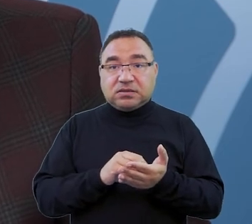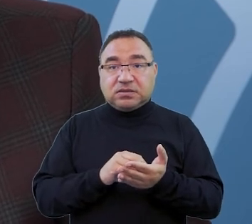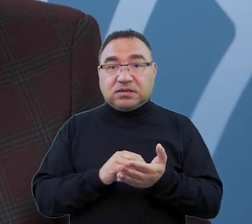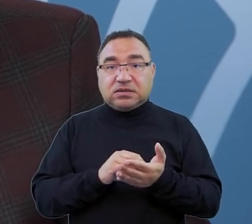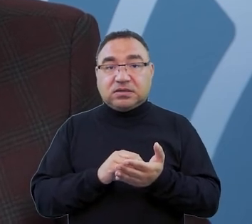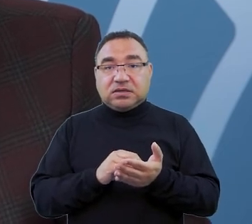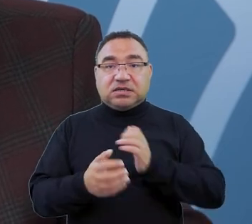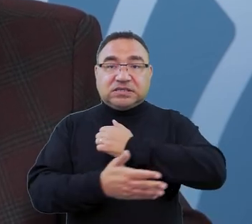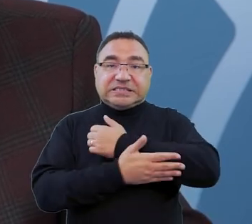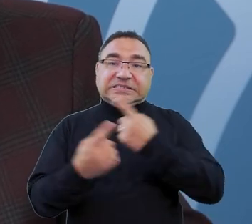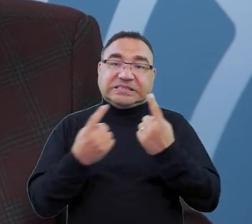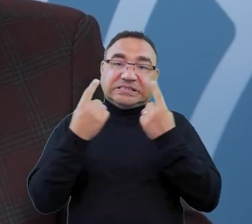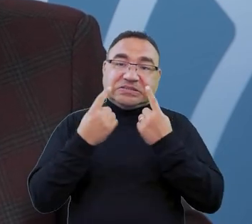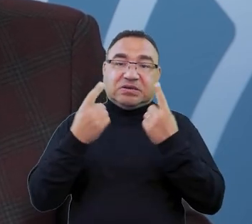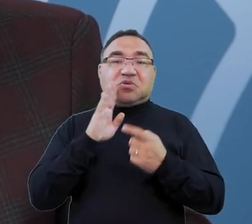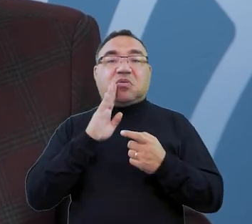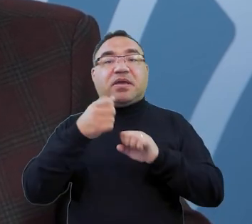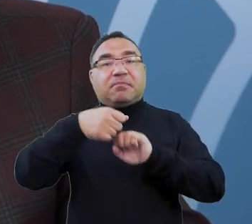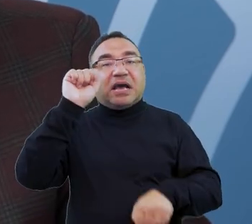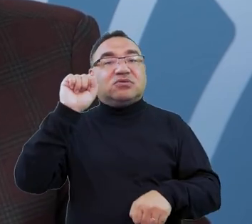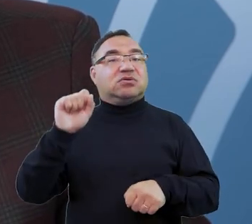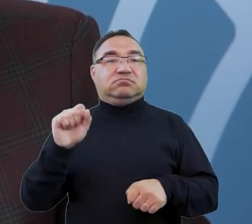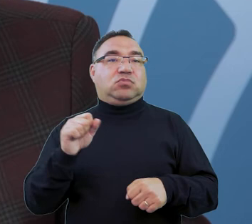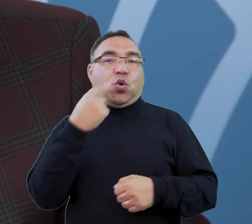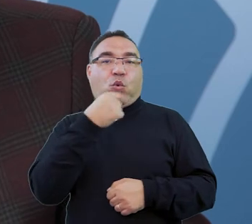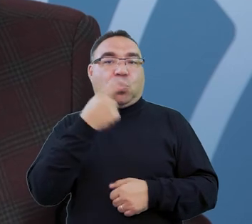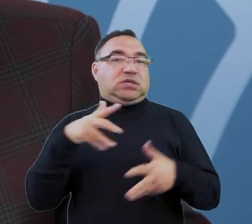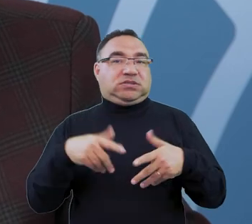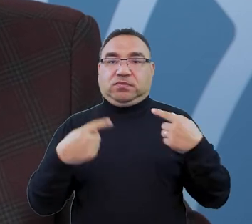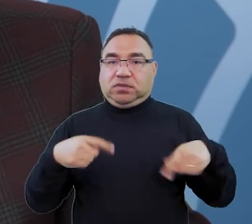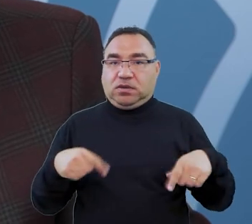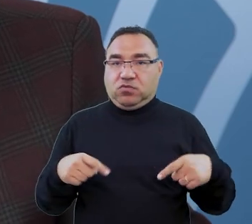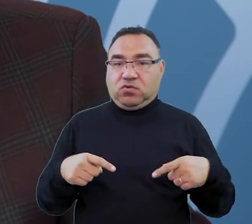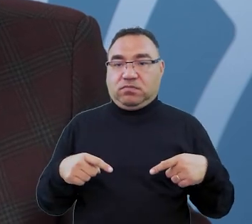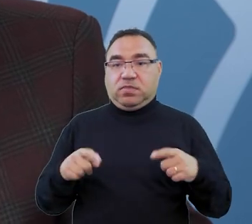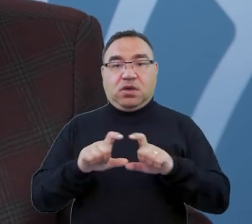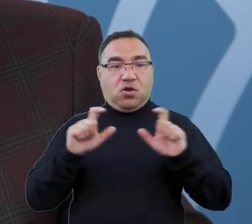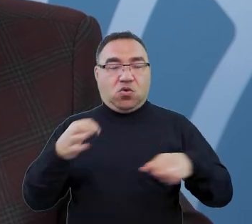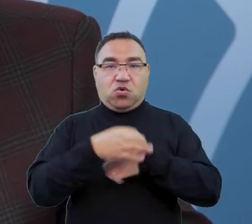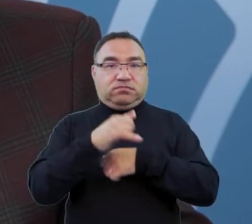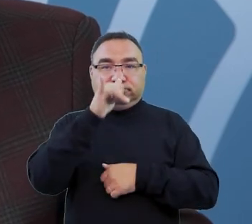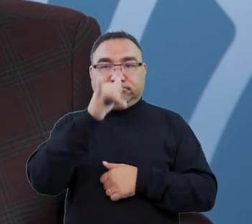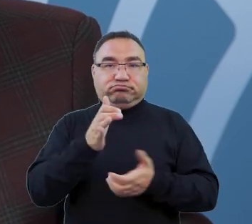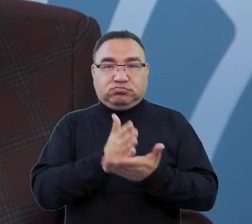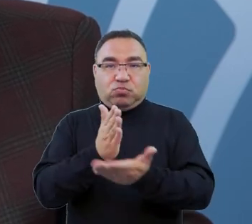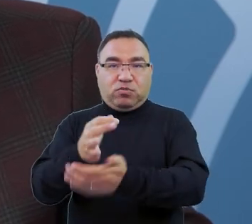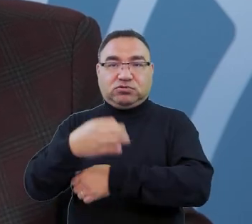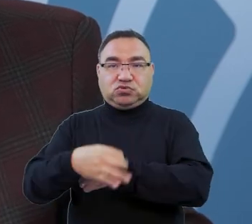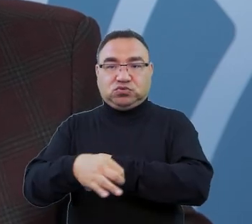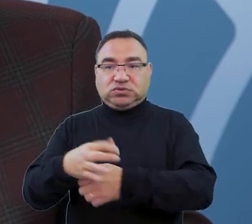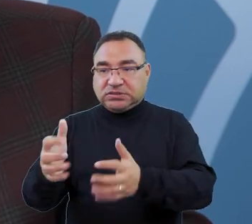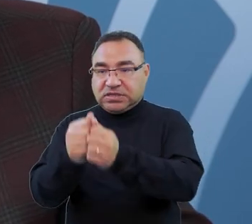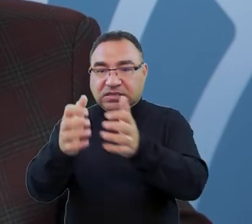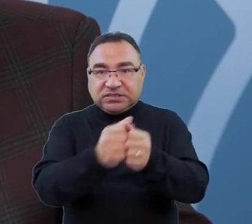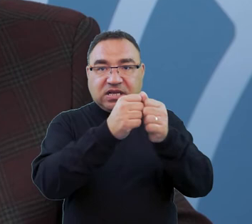na zasadzie sytuacji z matur gdzie egzaminy ustne nie odbyły się warto zaznaczyć że uczelnia nie była w stanie pomóc studentom w